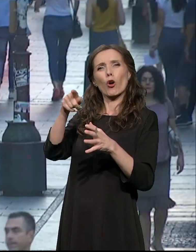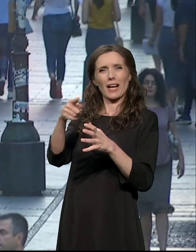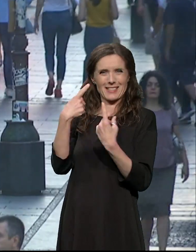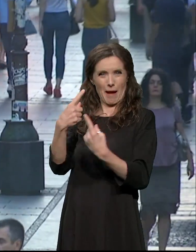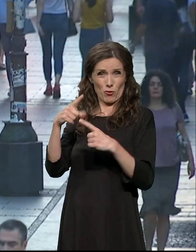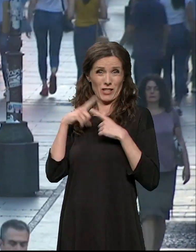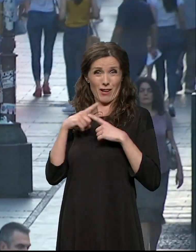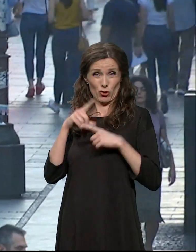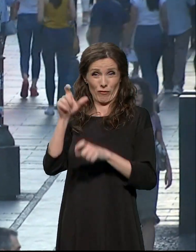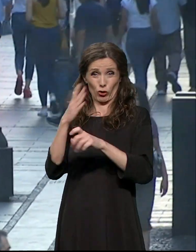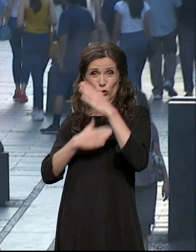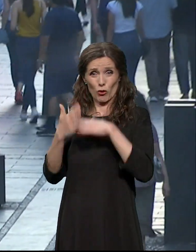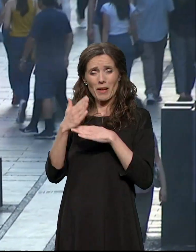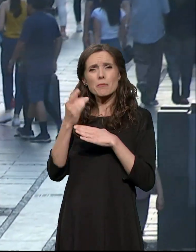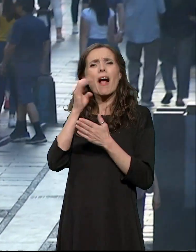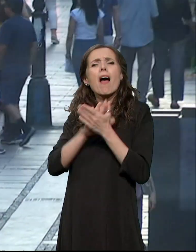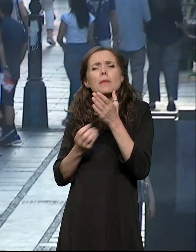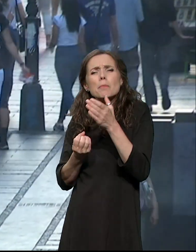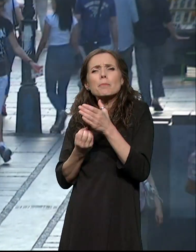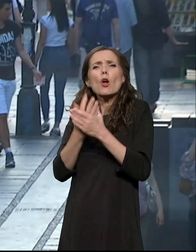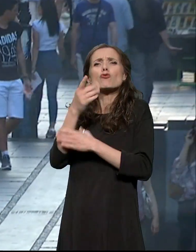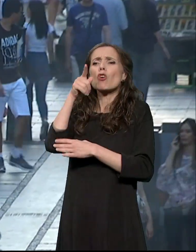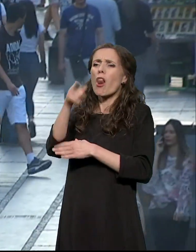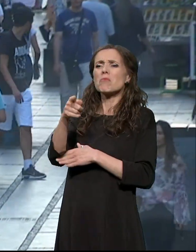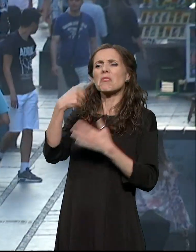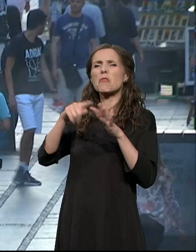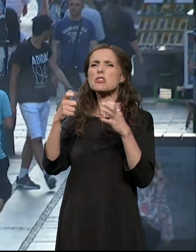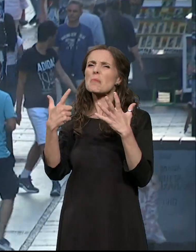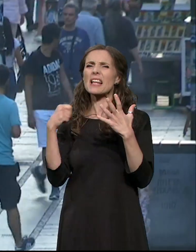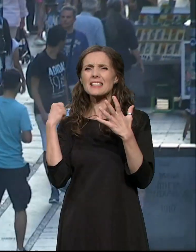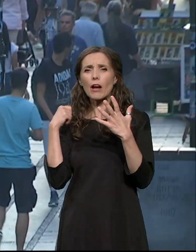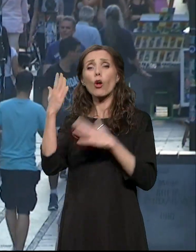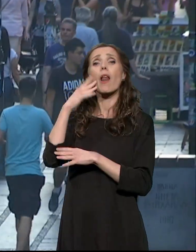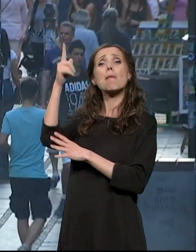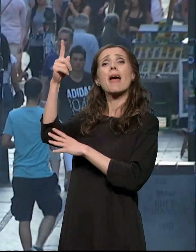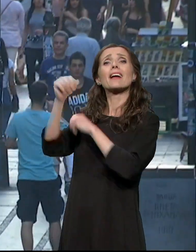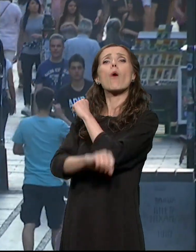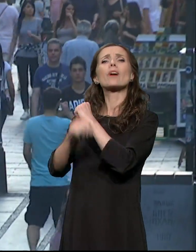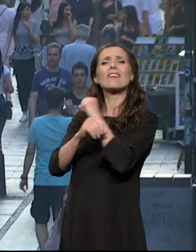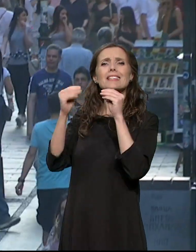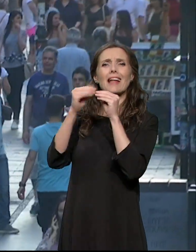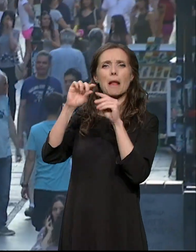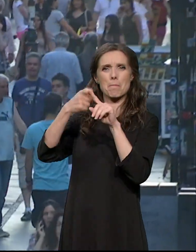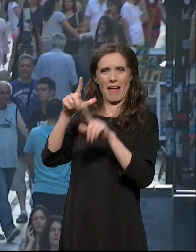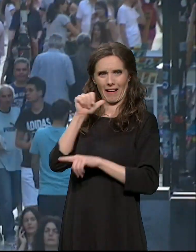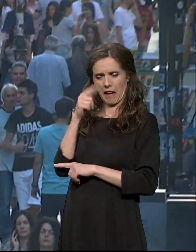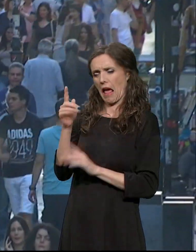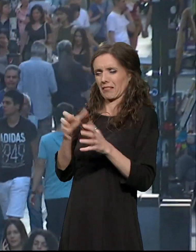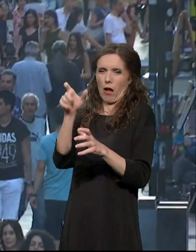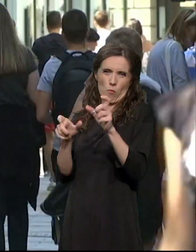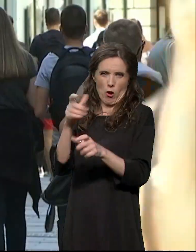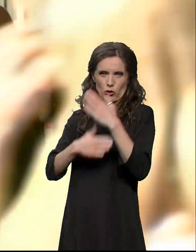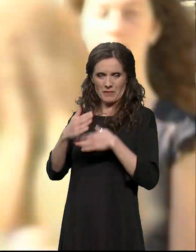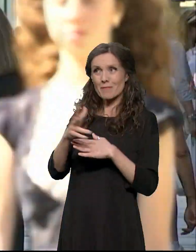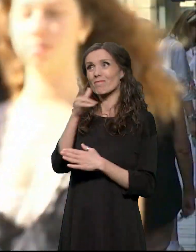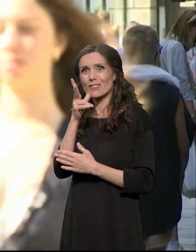nastoje krajem 70. godina prošlog veka u Americi na Univerzitetu Berkeley. Grupa ljudi sa invaliditetom koja